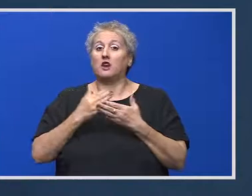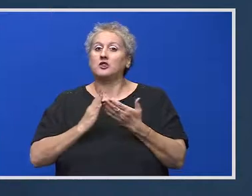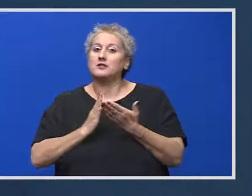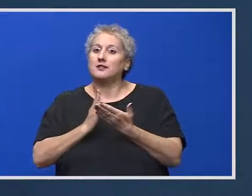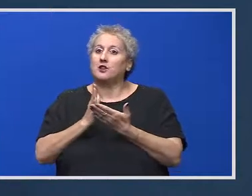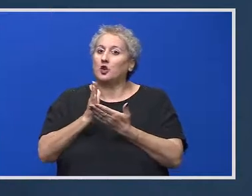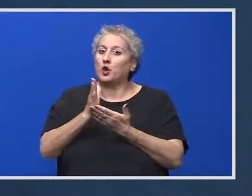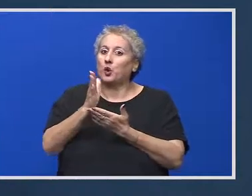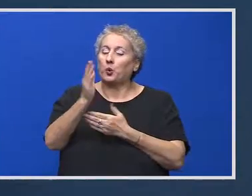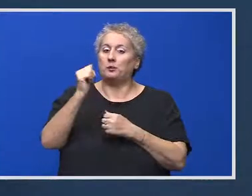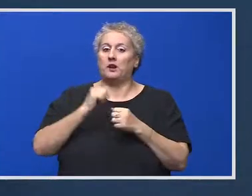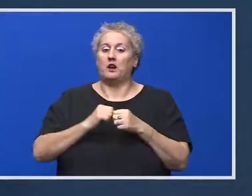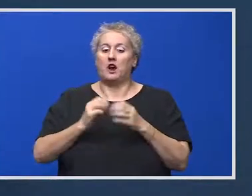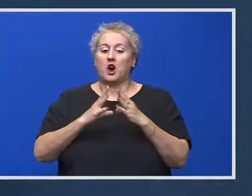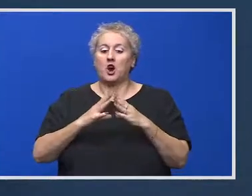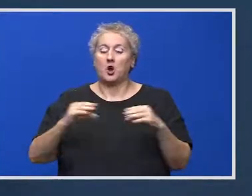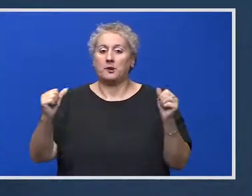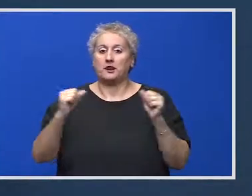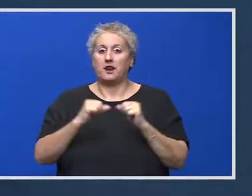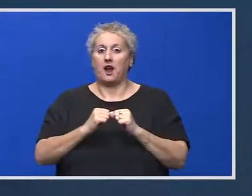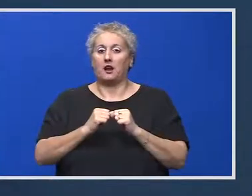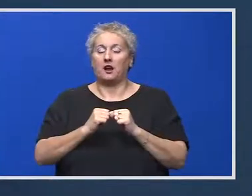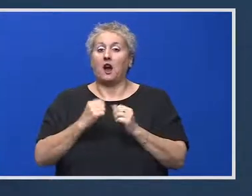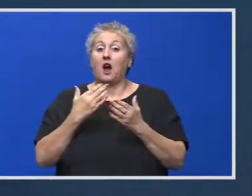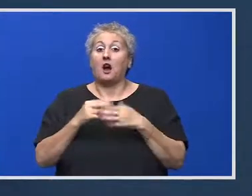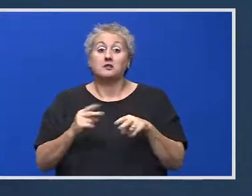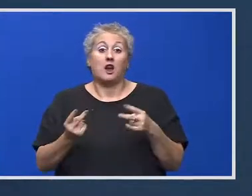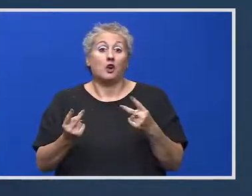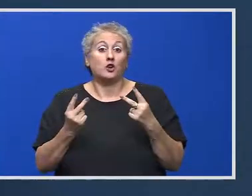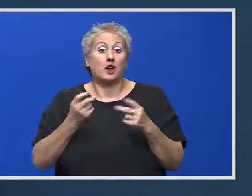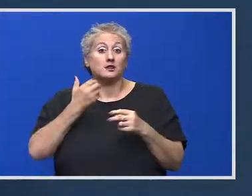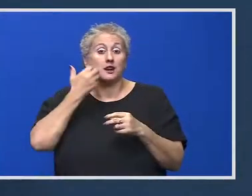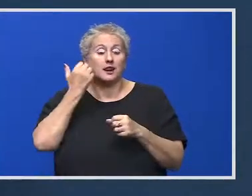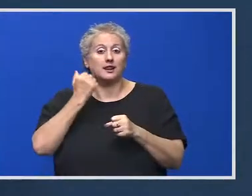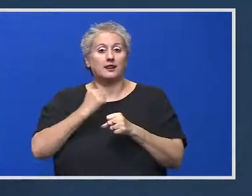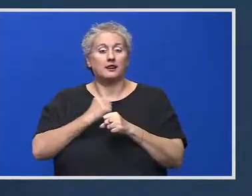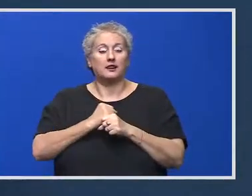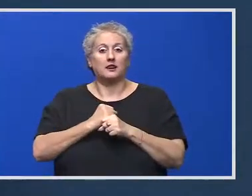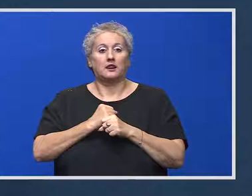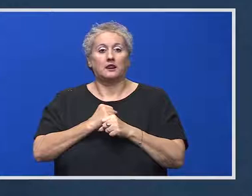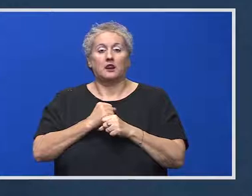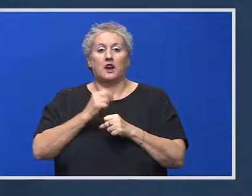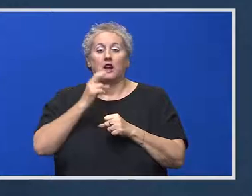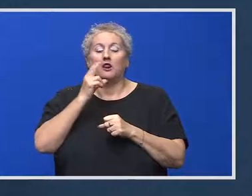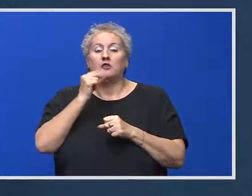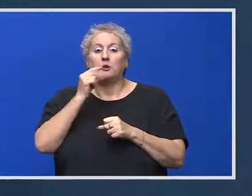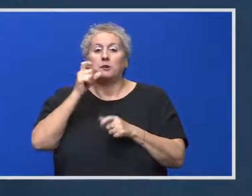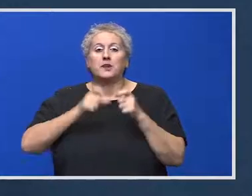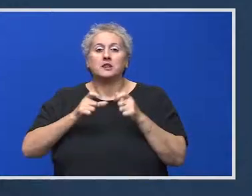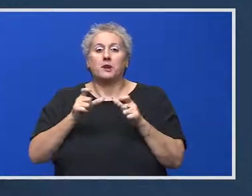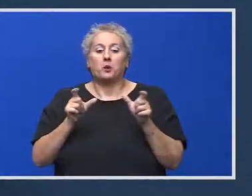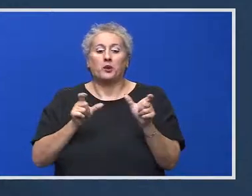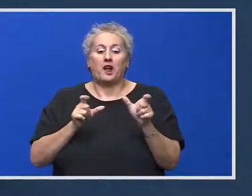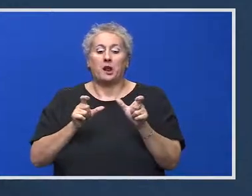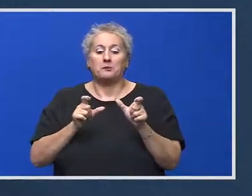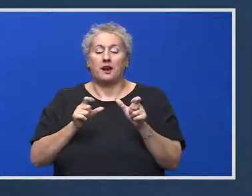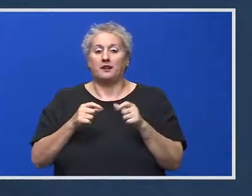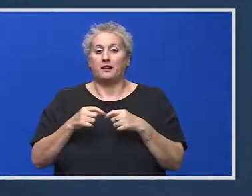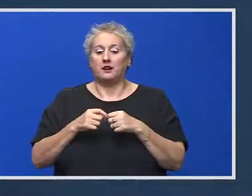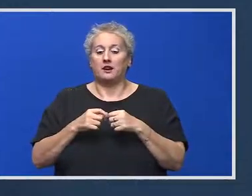traitorie pe care o are România de reducerea deficitului bugetar. Asta contează atunci când ne uităm pe termen mediu și lung și ne uităm și la evoluția